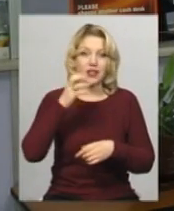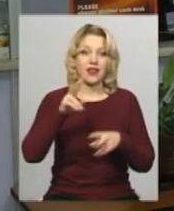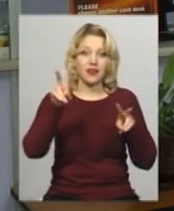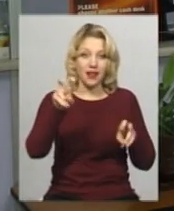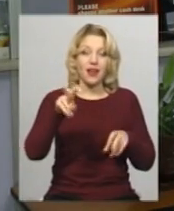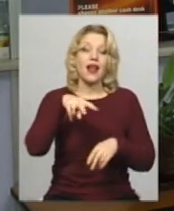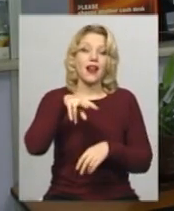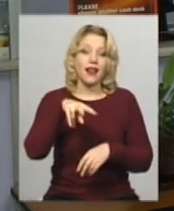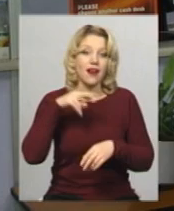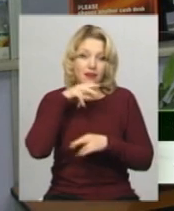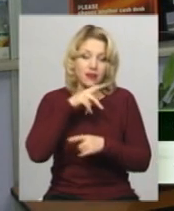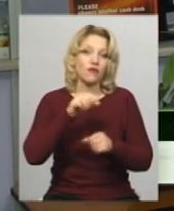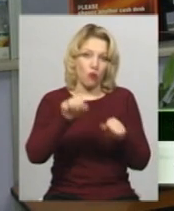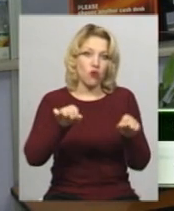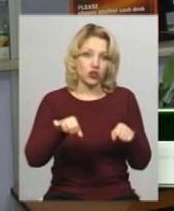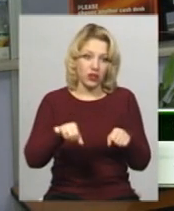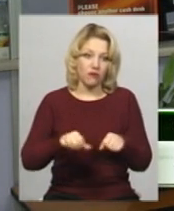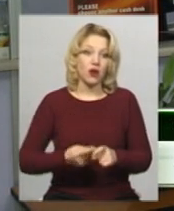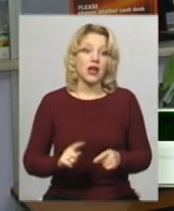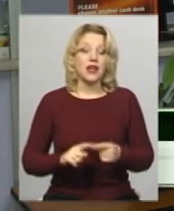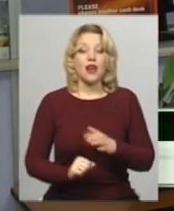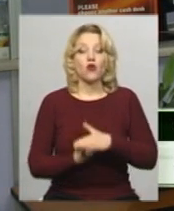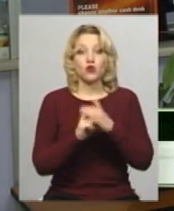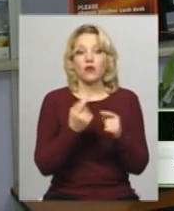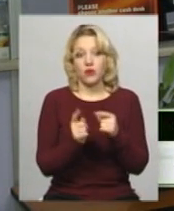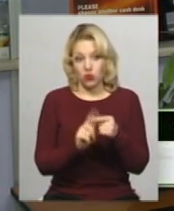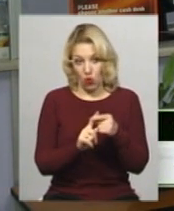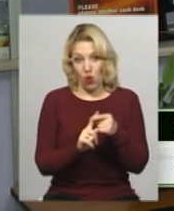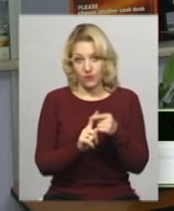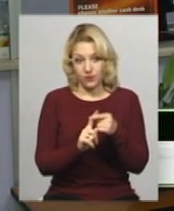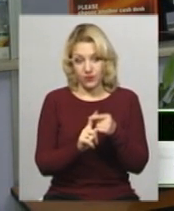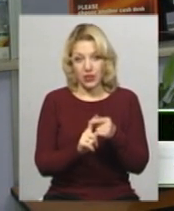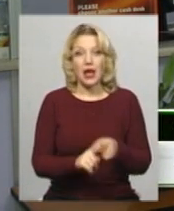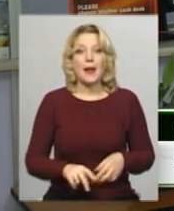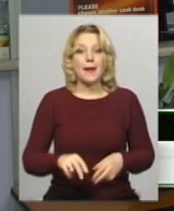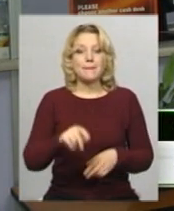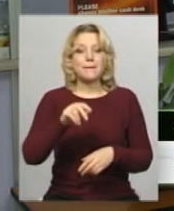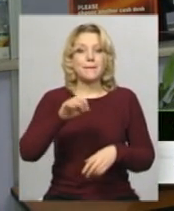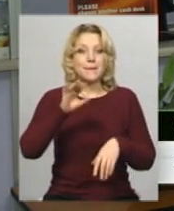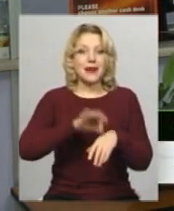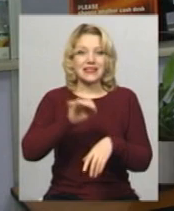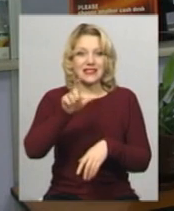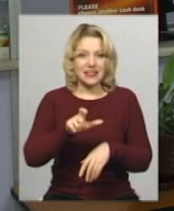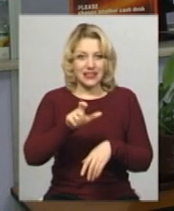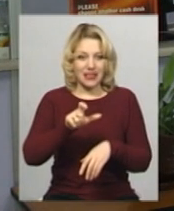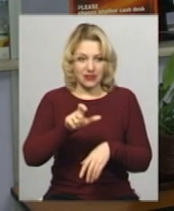основі цього пацієнта, який